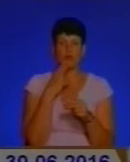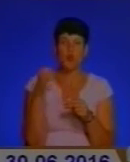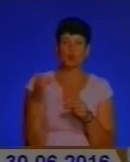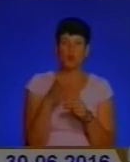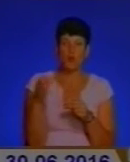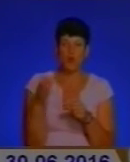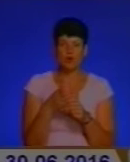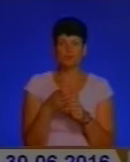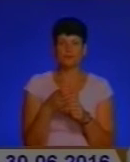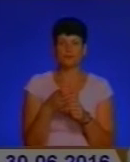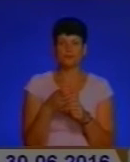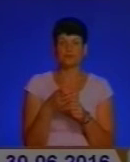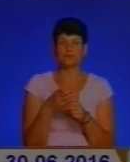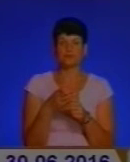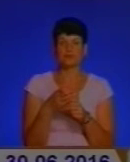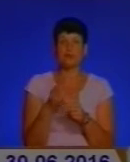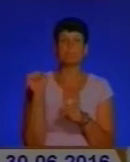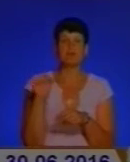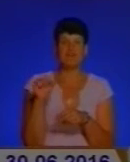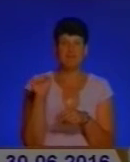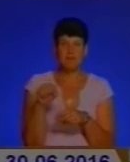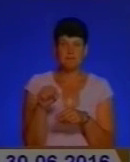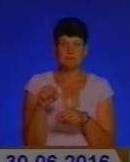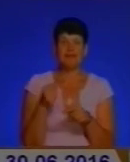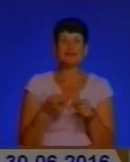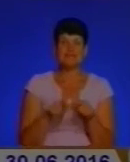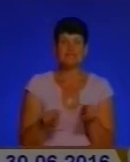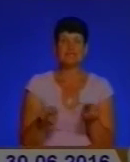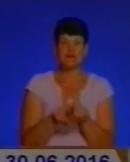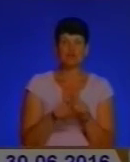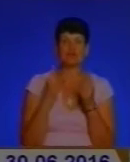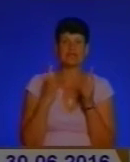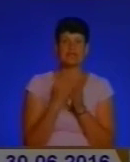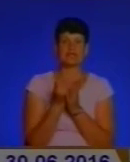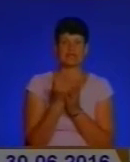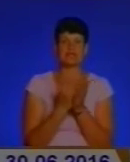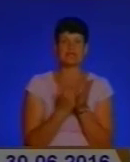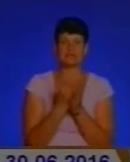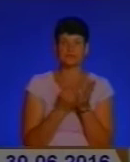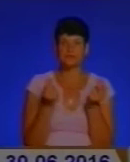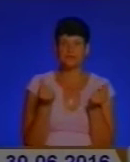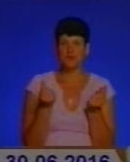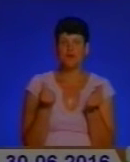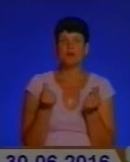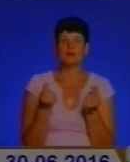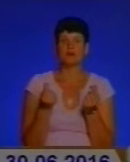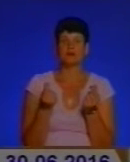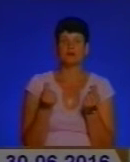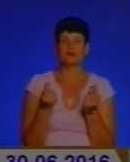і крепкого, і пива. Це також дуже великий резерв. Стверджуємо, що